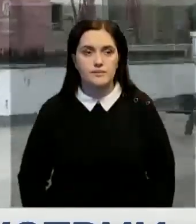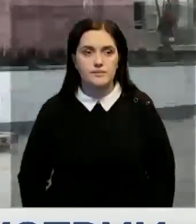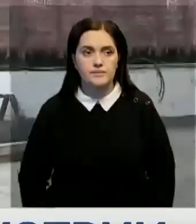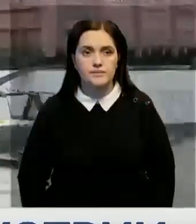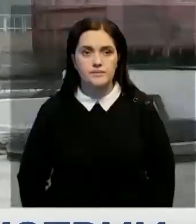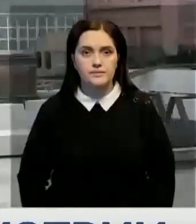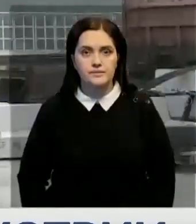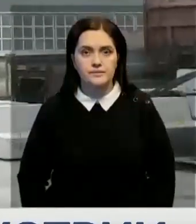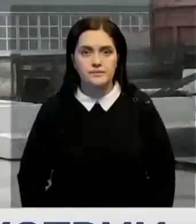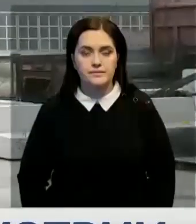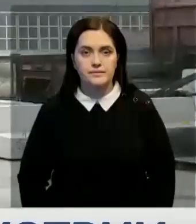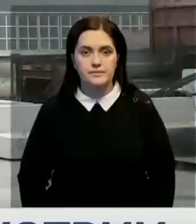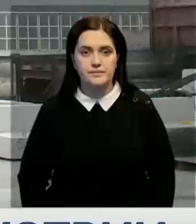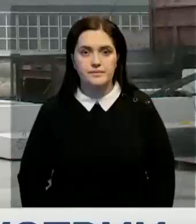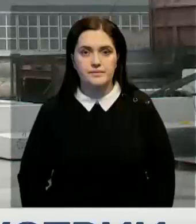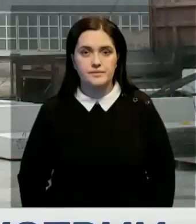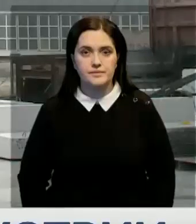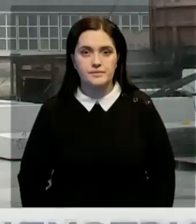Казалардинская область, Хабар, 24.